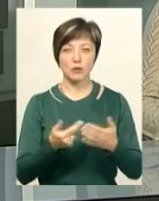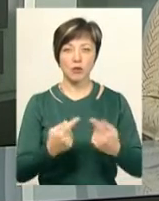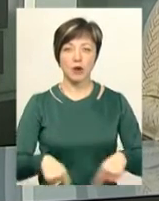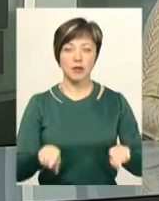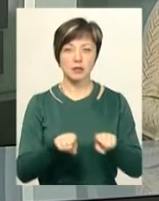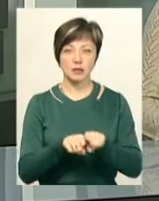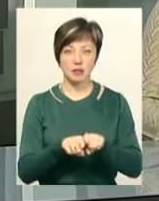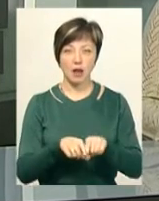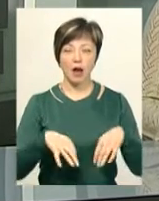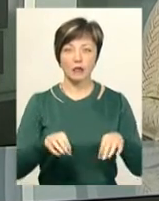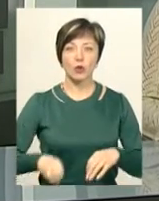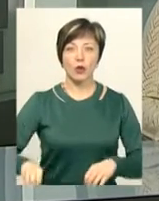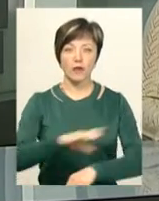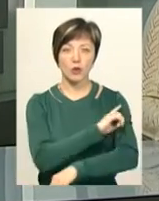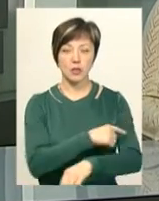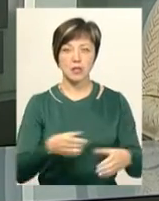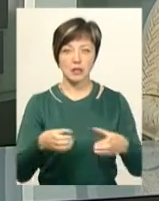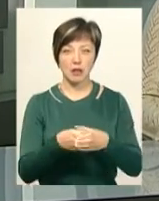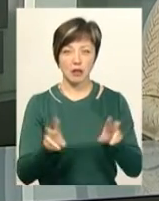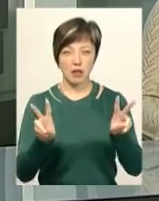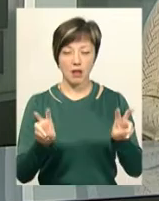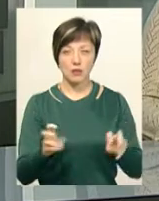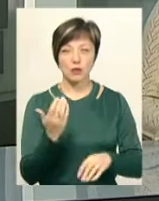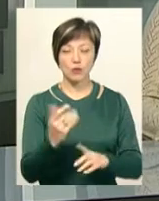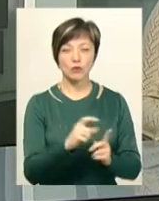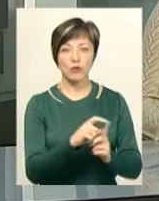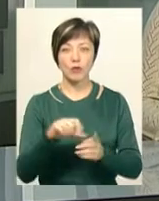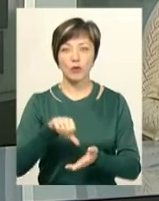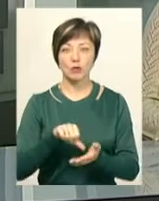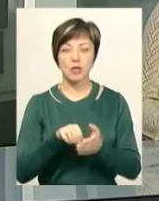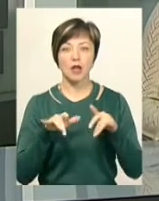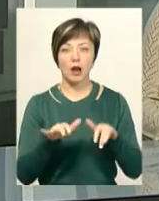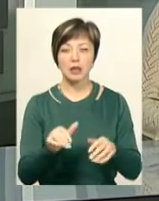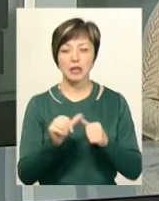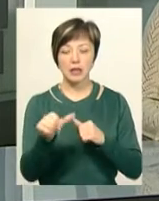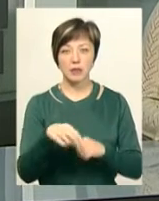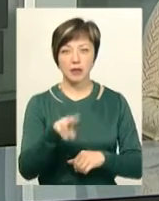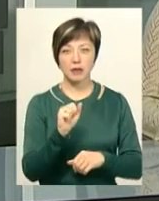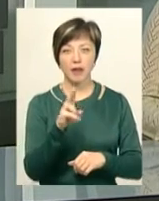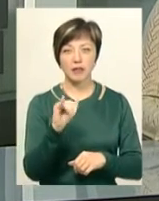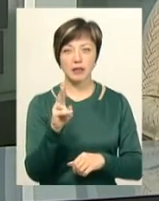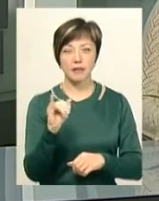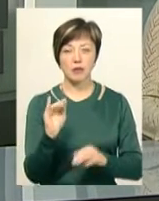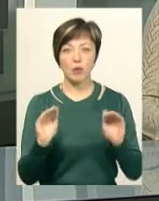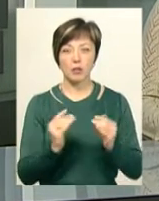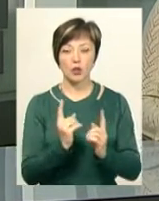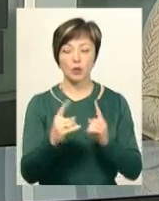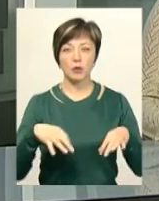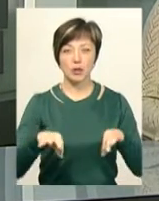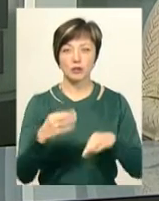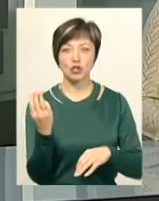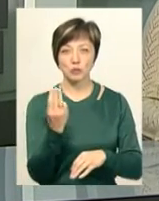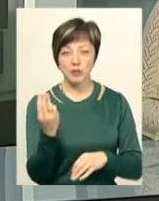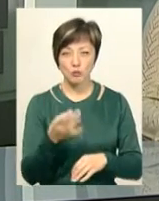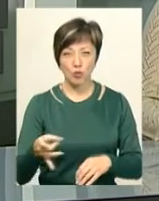організації «Авто Євросила» Руслан Рабюк. За його словами, учасники акції, крім Давидковецького перехрестя, обмежили рух транспорту у